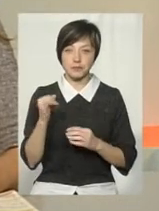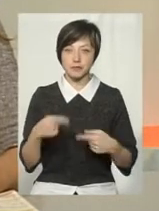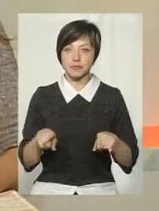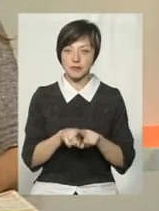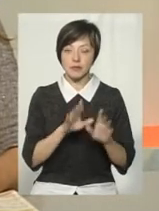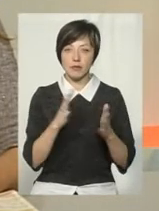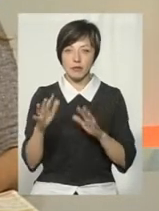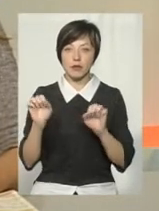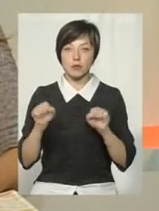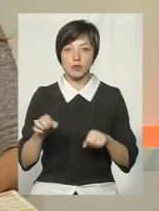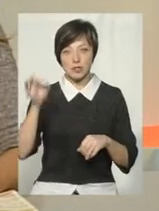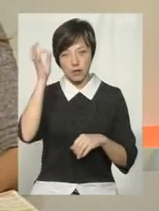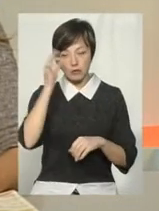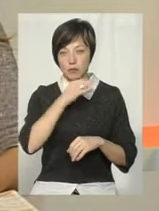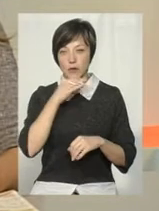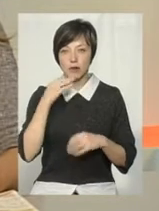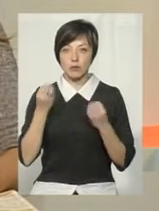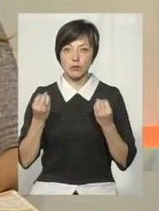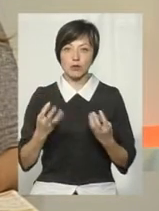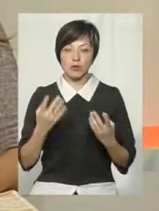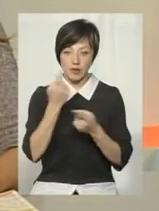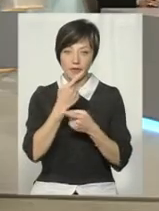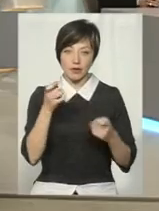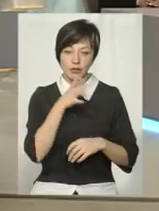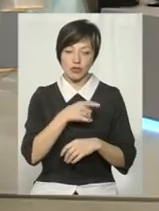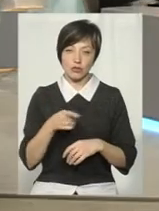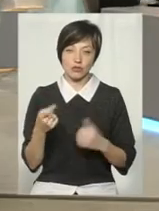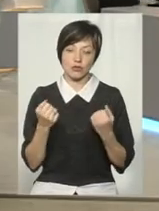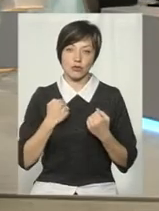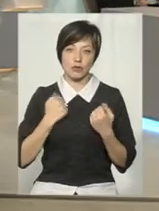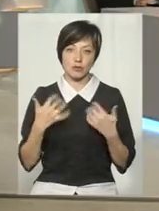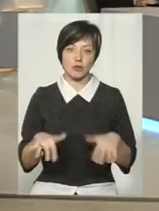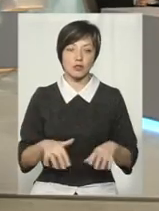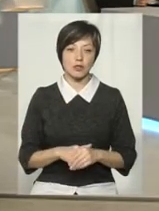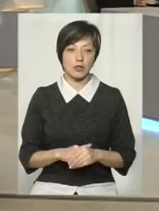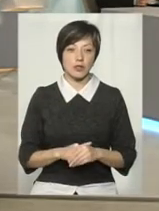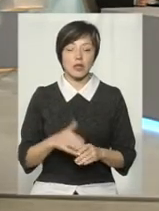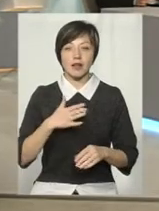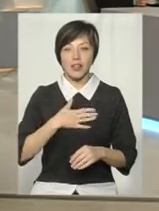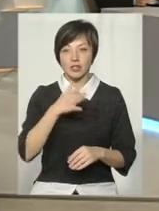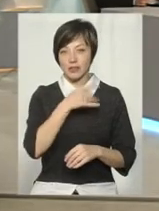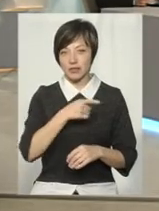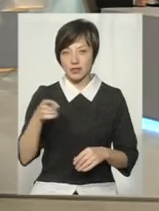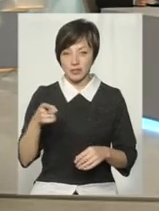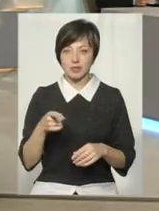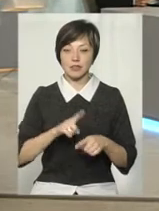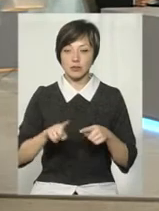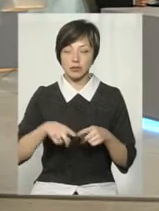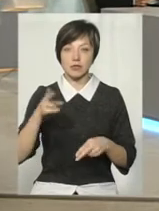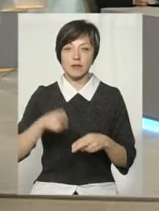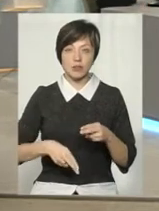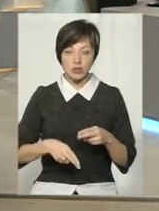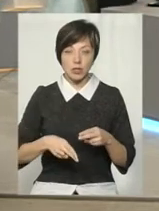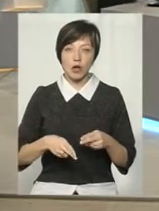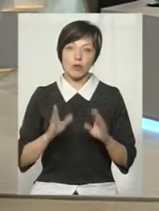випадків можна згадувати багато, просто жалкою ефірного часу. Наш ефірний час якраз добіг до